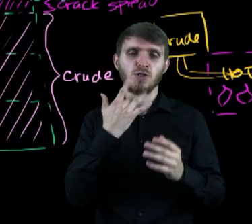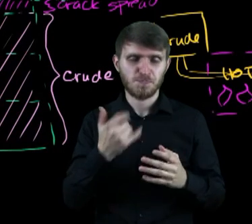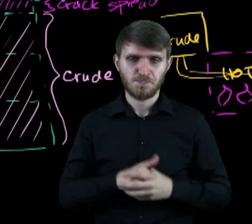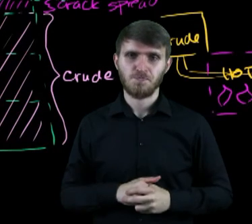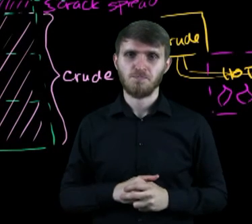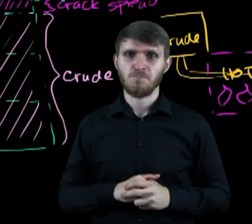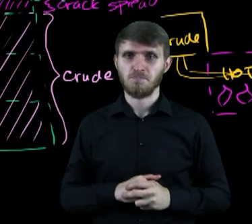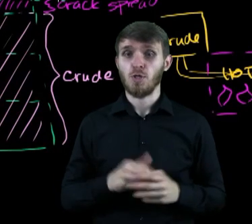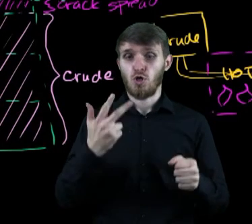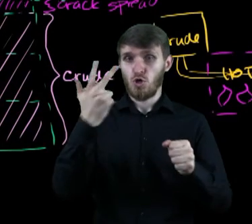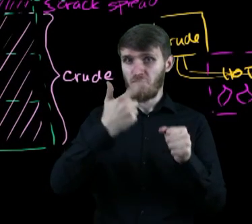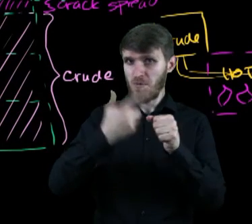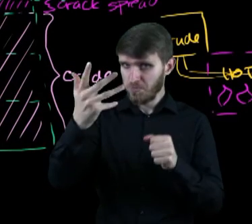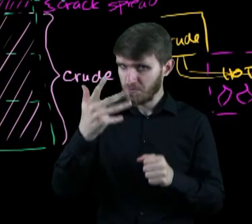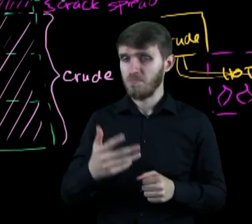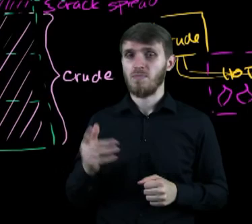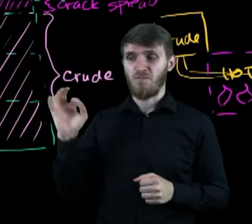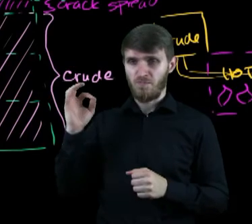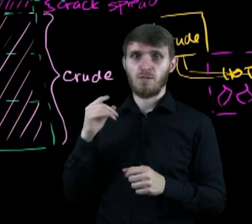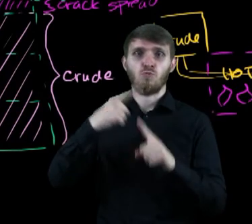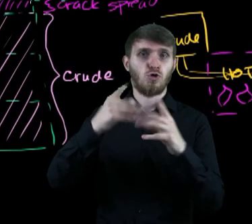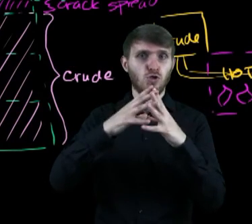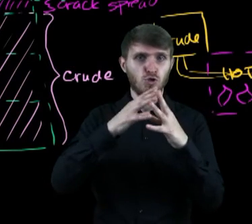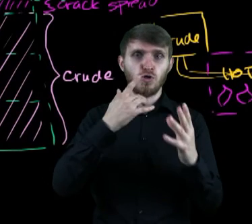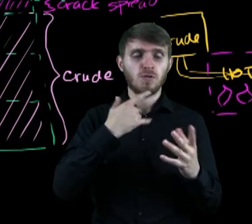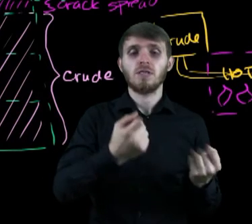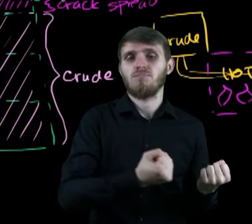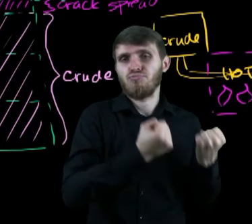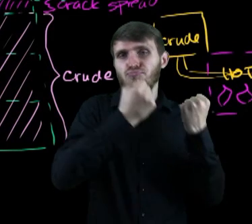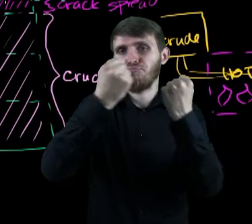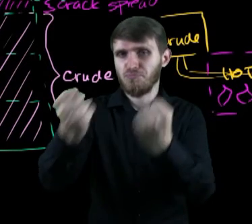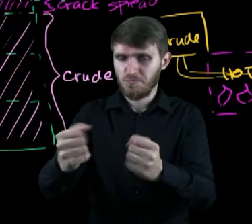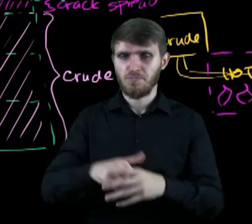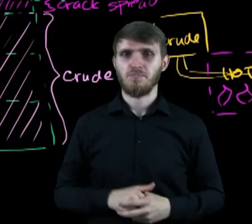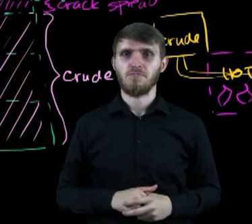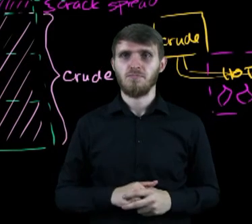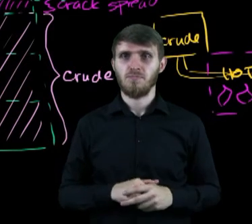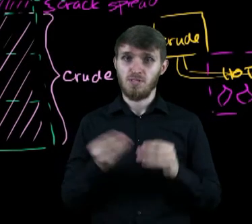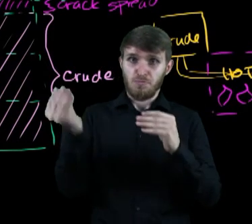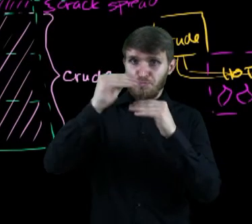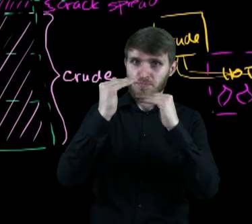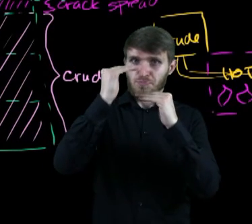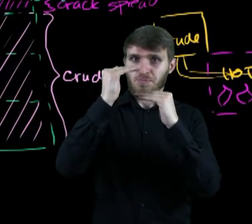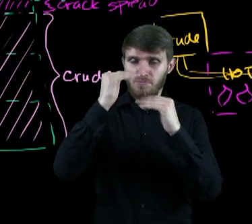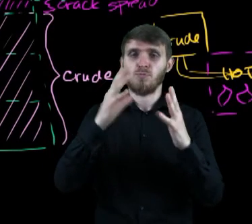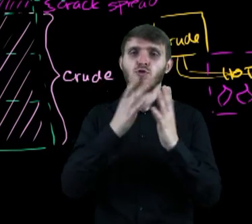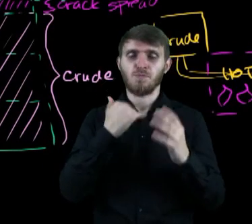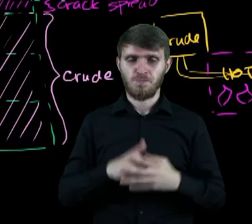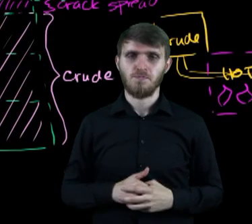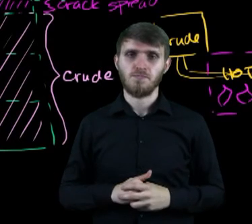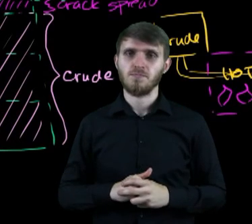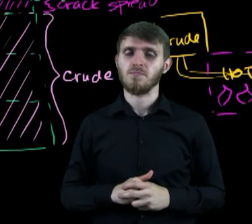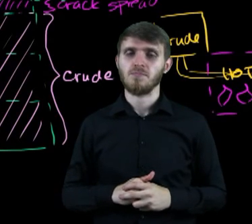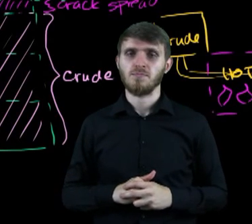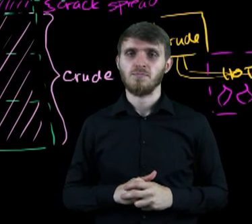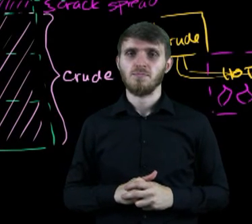Mamy więc 3,25 rafinerii i 10 centów za transport. To tutaj to 10 centów